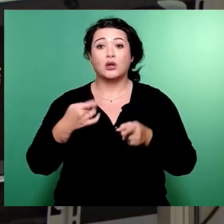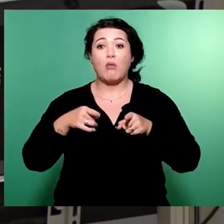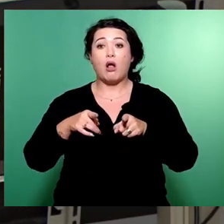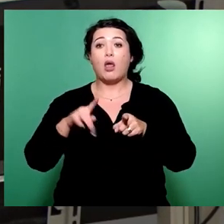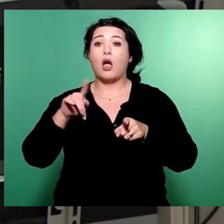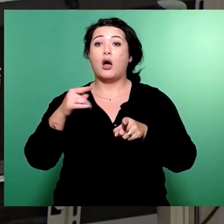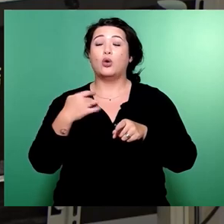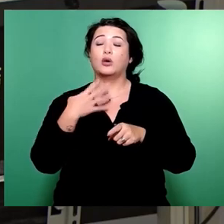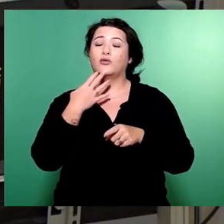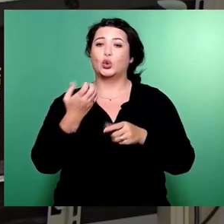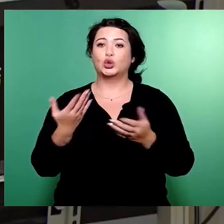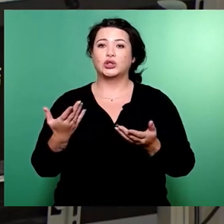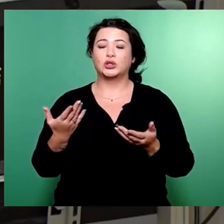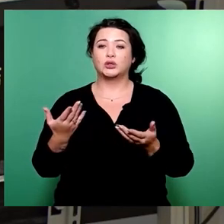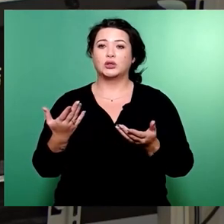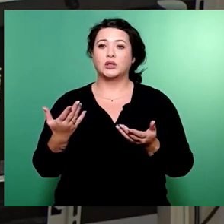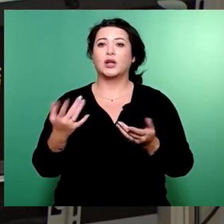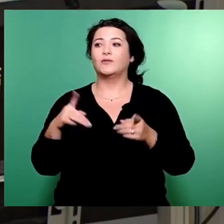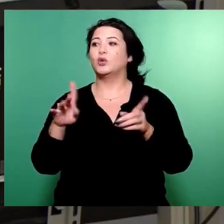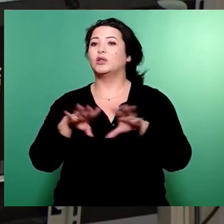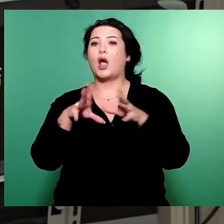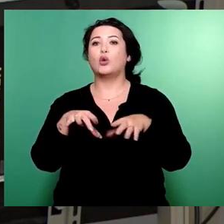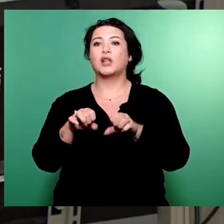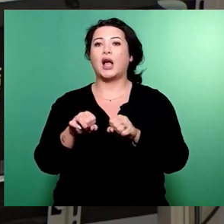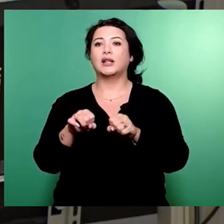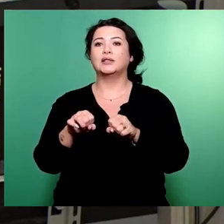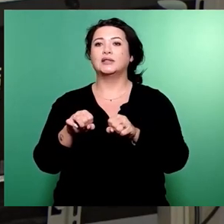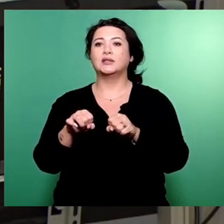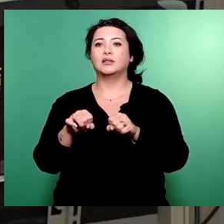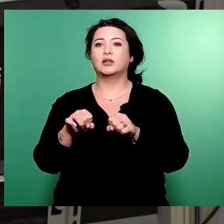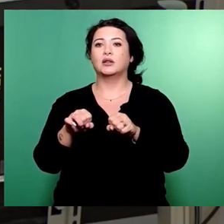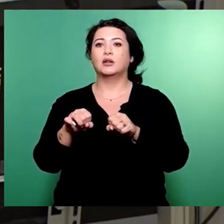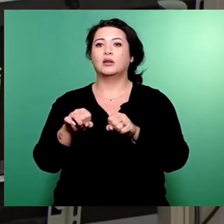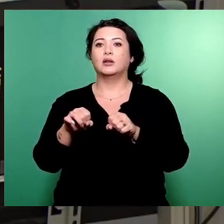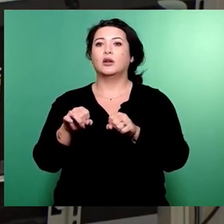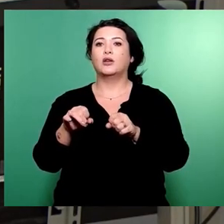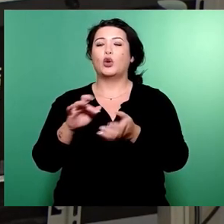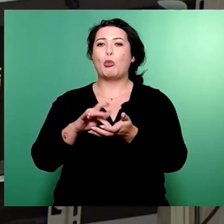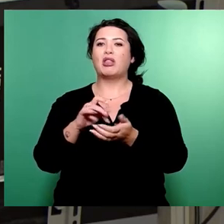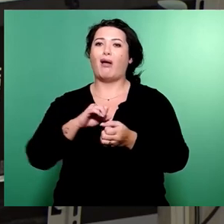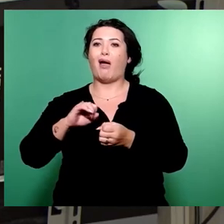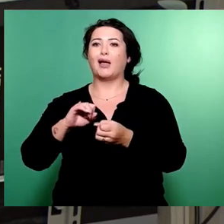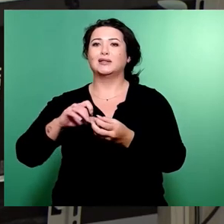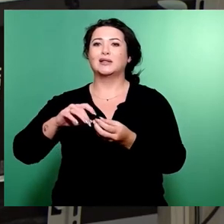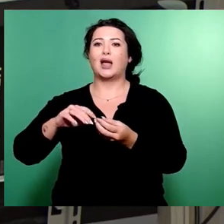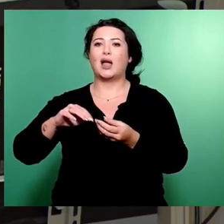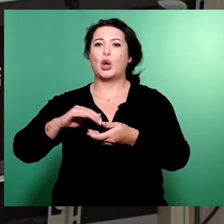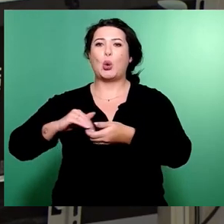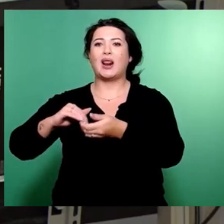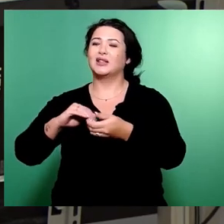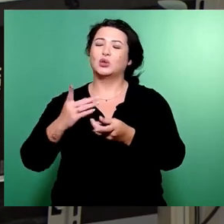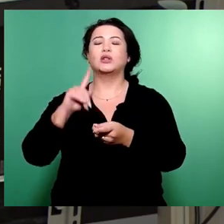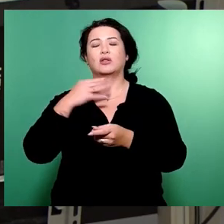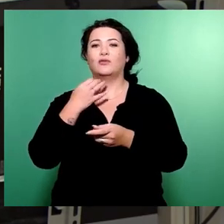bei den Haushaltsjongleuren, also dieser Mitte-Rechts-Koalition, dafür entschuldigen, dass ich